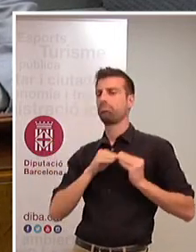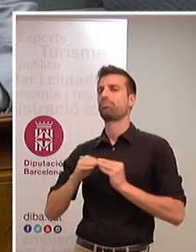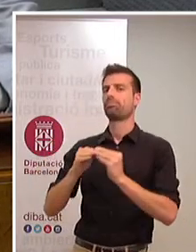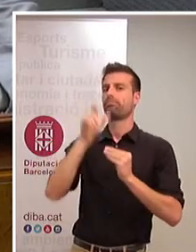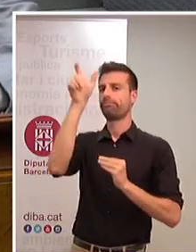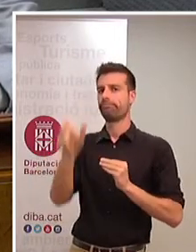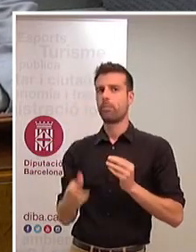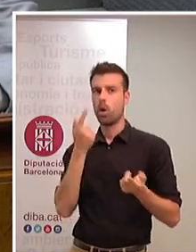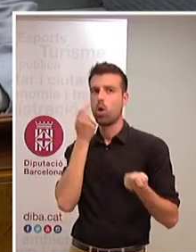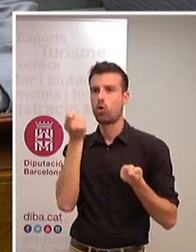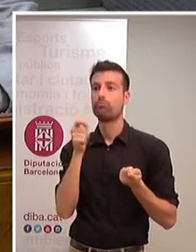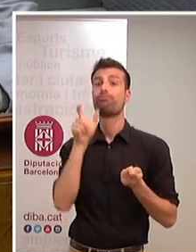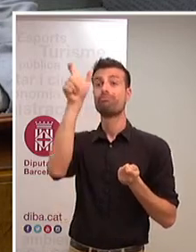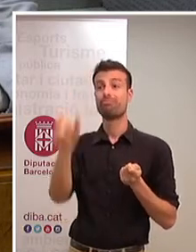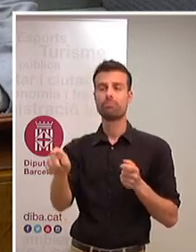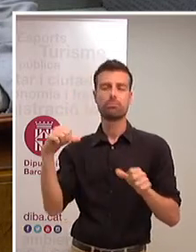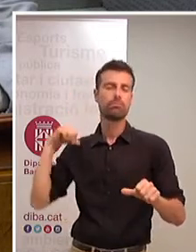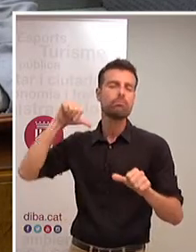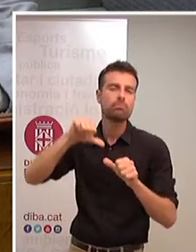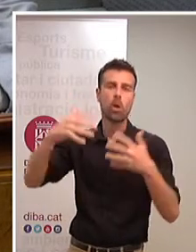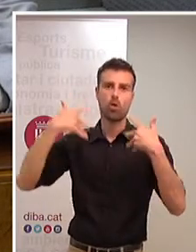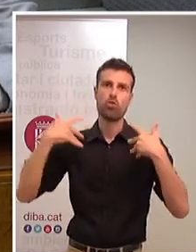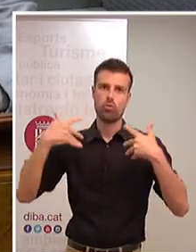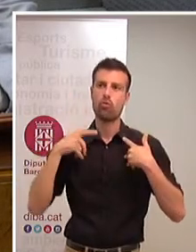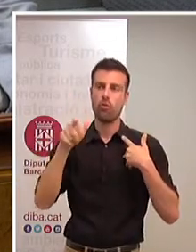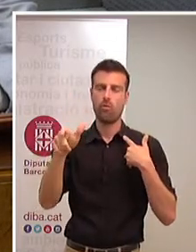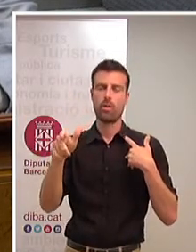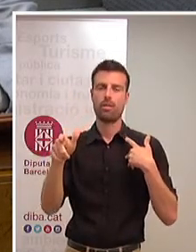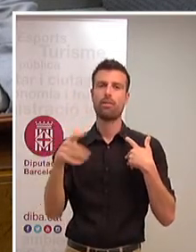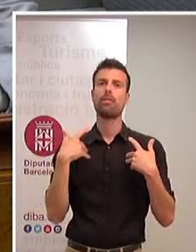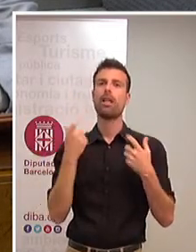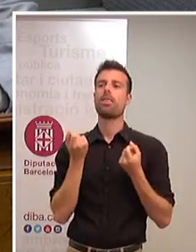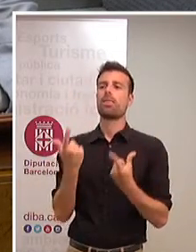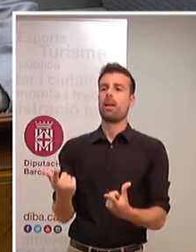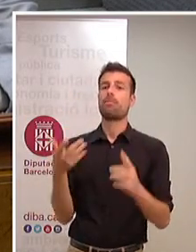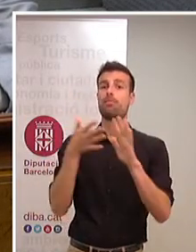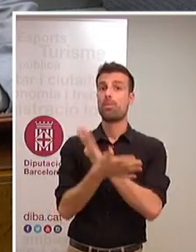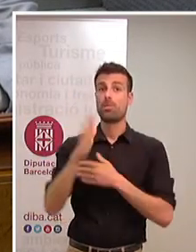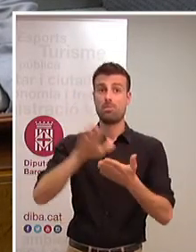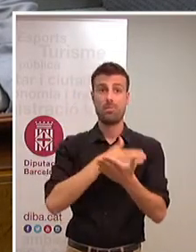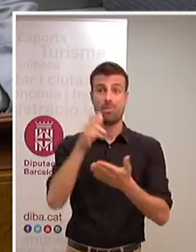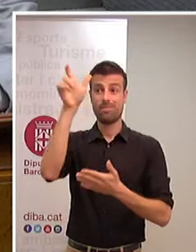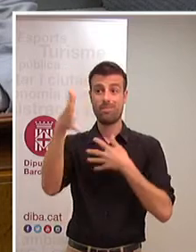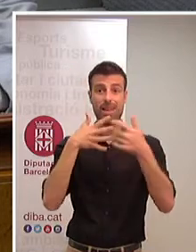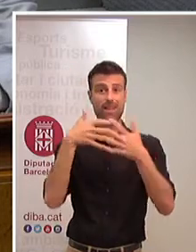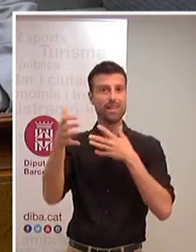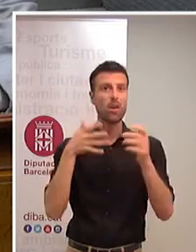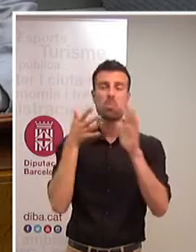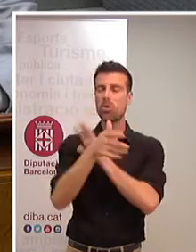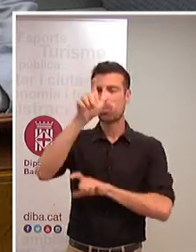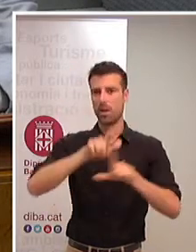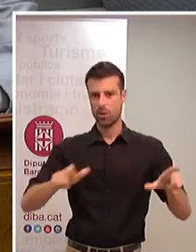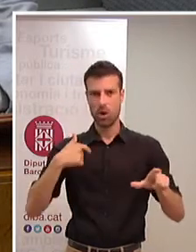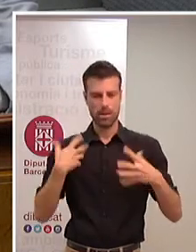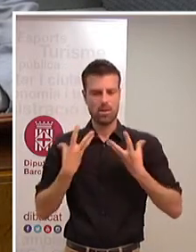has patit i que has tingut aquest sofriment que dèiem Martí i Pol per totes les persones que te'n voltem i per totes les